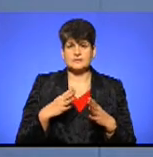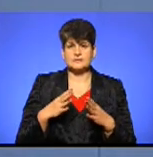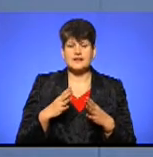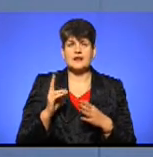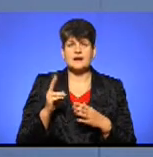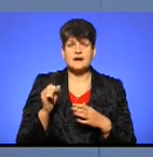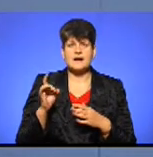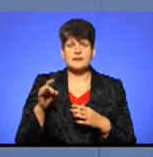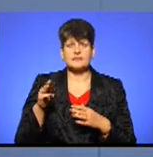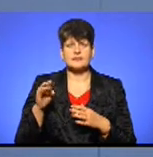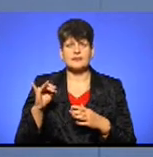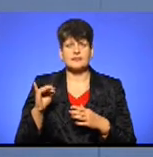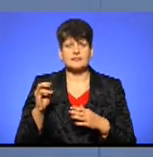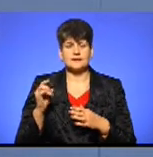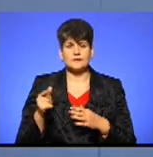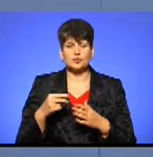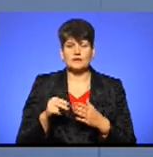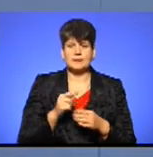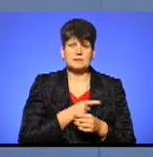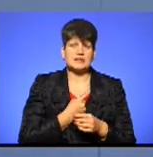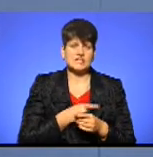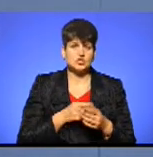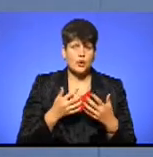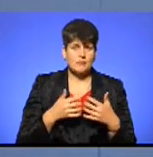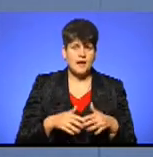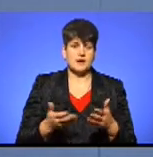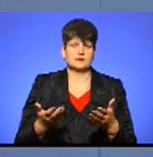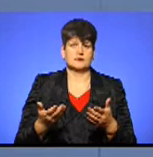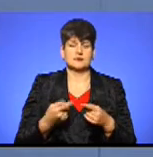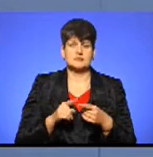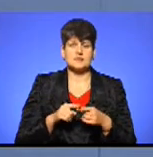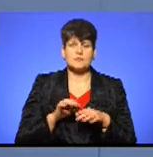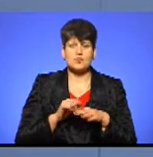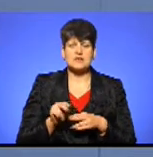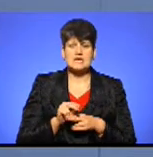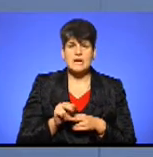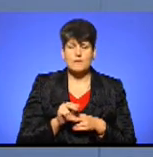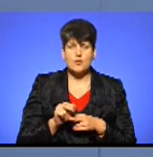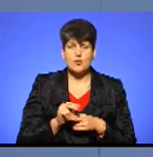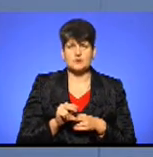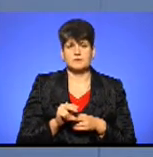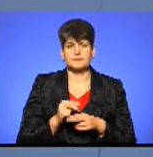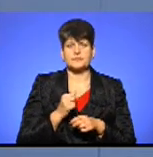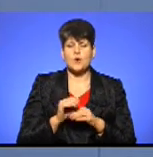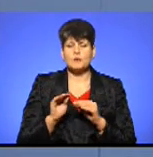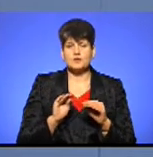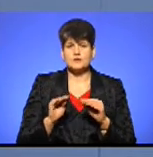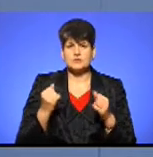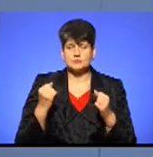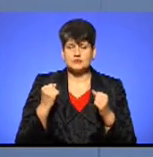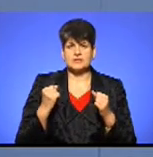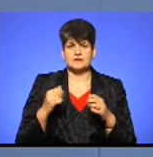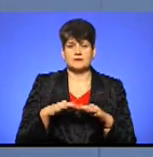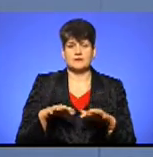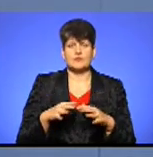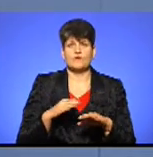на картинговій трасі. Це придбали медичне обладнання. Це проводять ремонти, влаштування спортивних майданчиків, вуличних